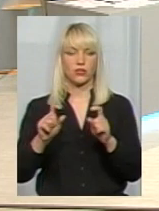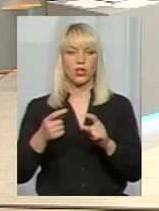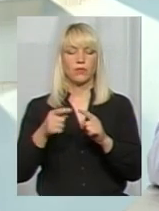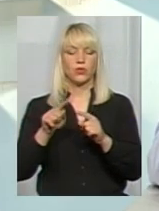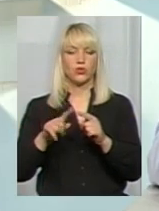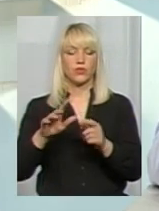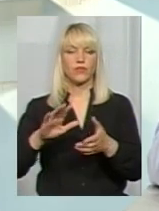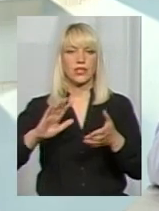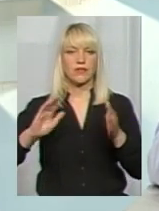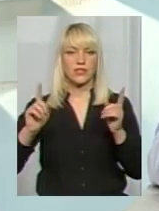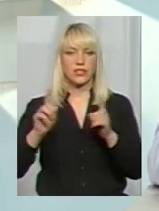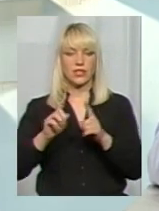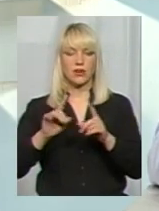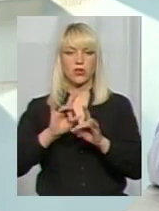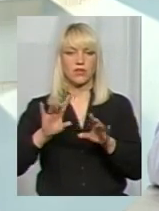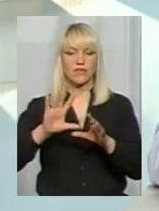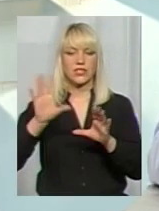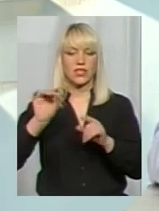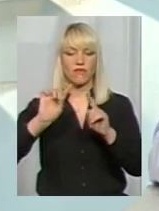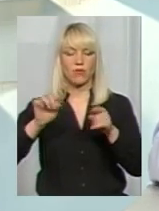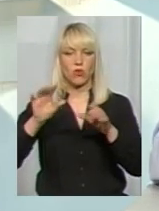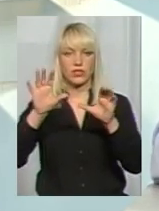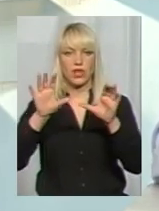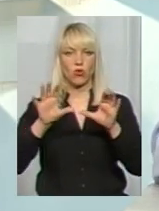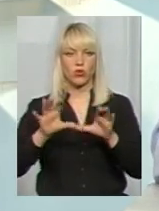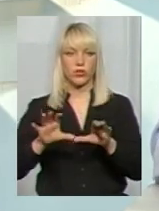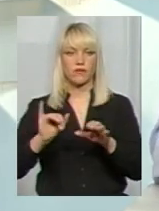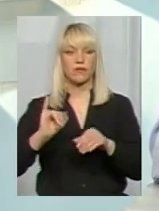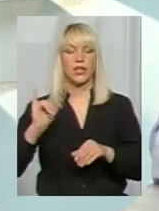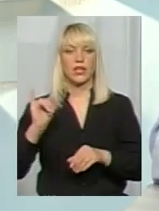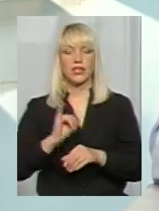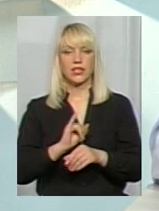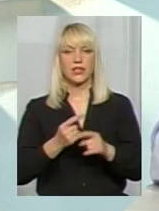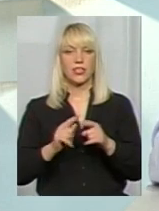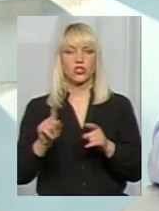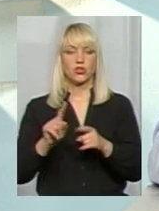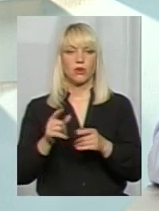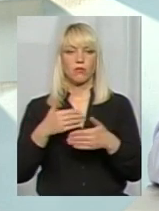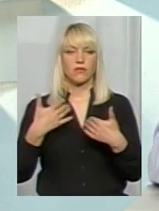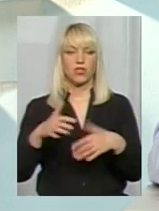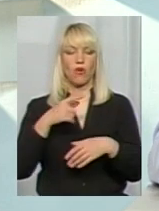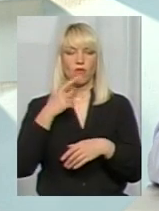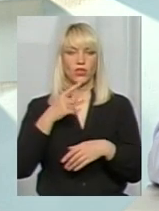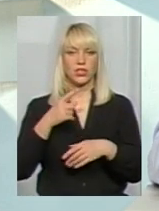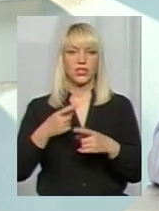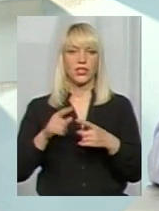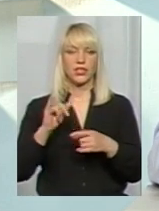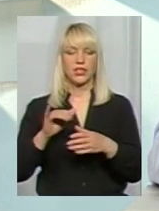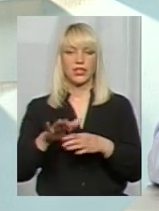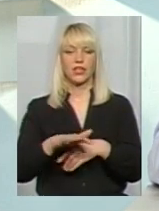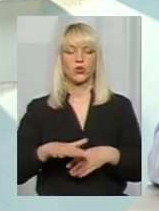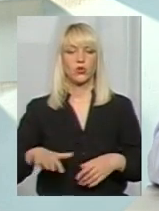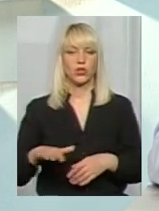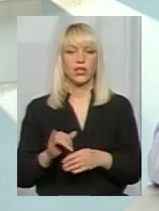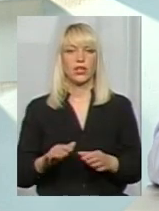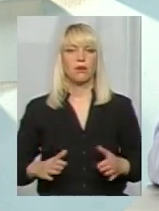дуже стислій формі всі основні вимоги і законодавства, і те, що ми вже говорили, і території,